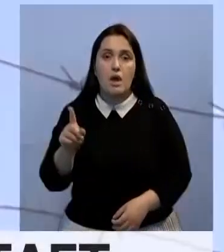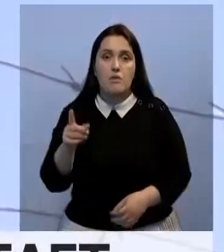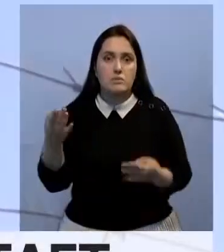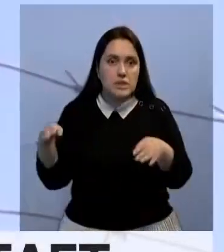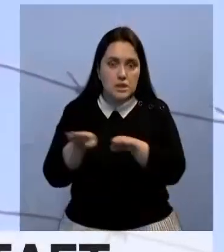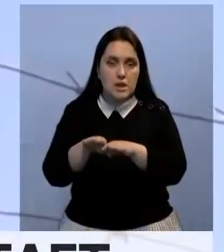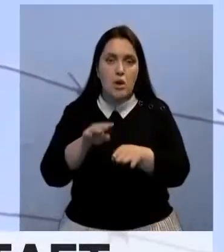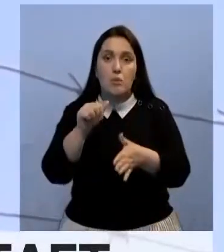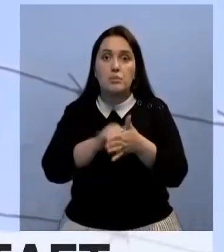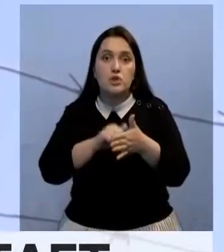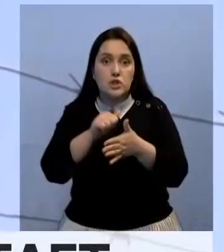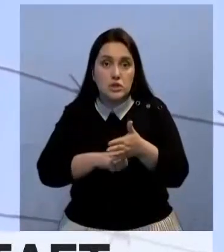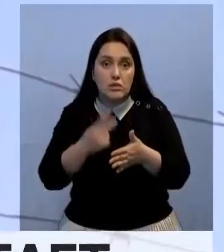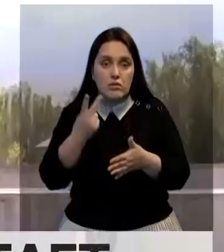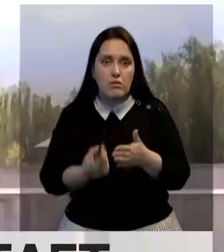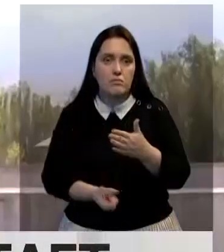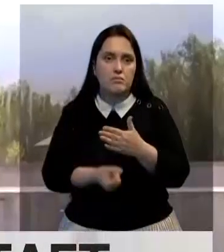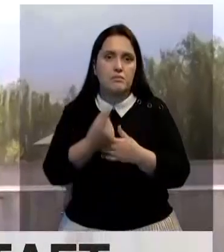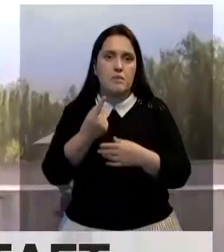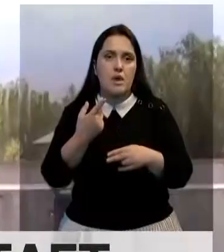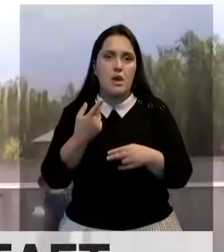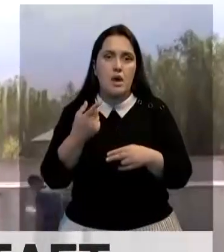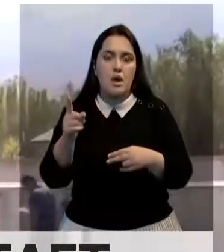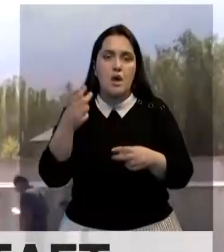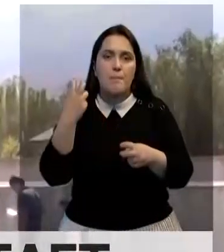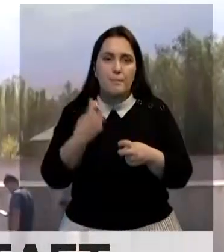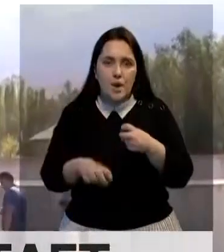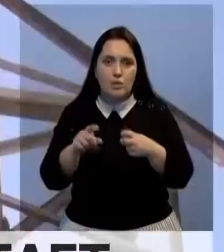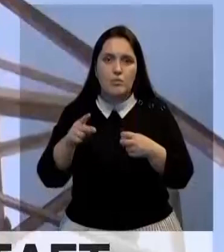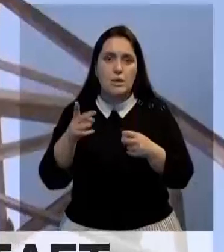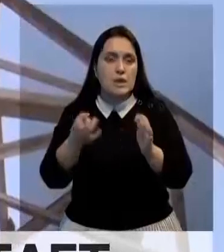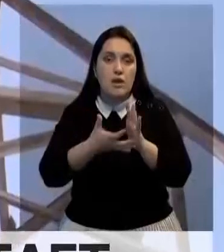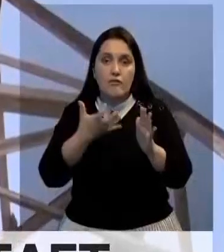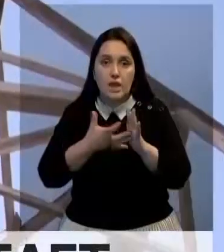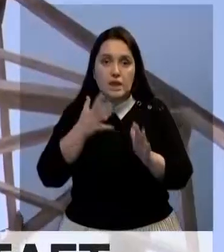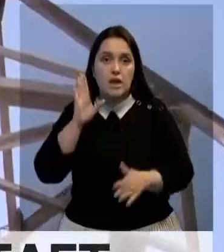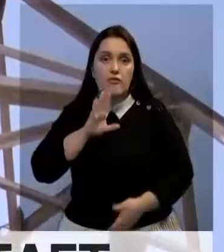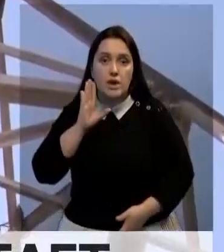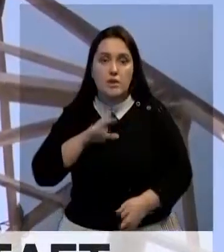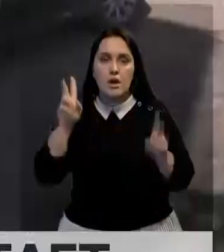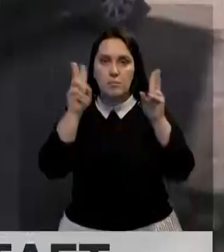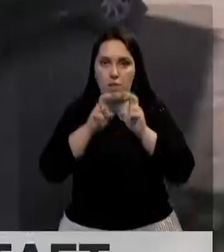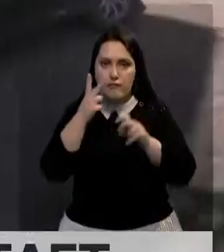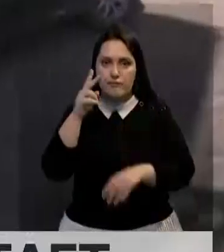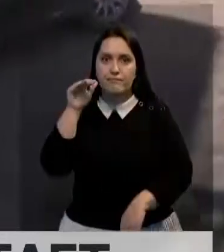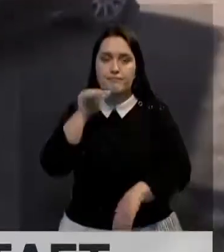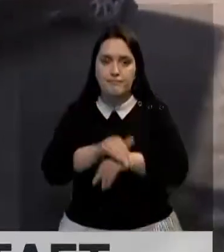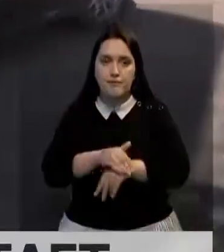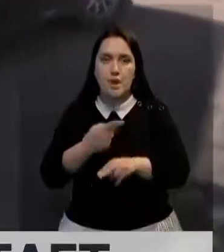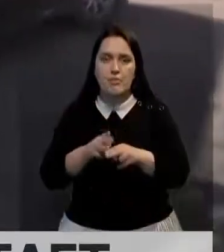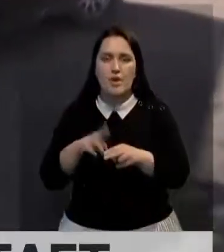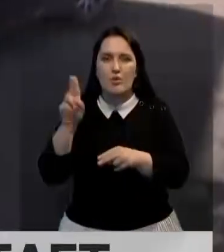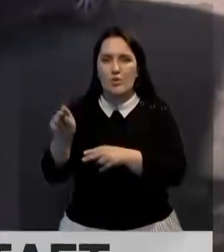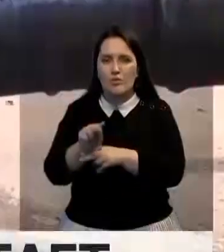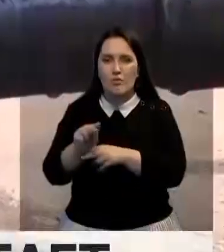станцию вовсе закрыли. Причина, как оказалось, не только в поломке, но и в нехватке воды. Проверка показала, что подрядная